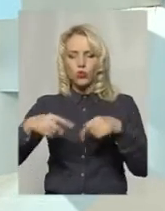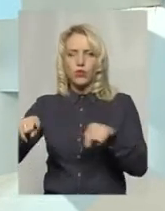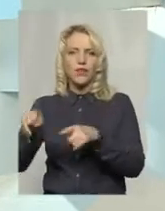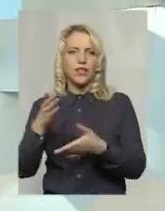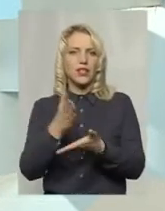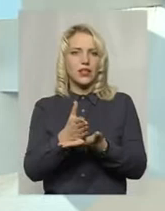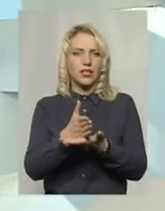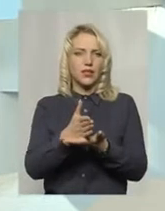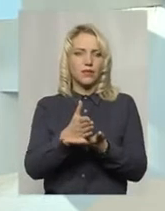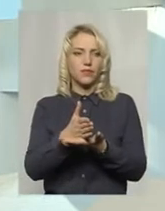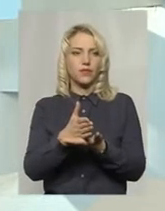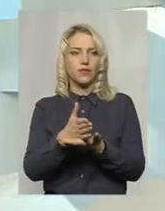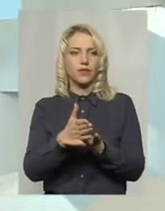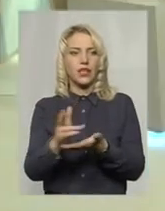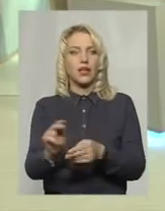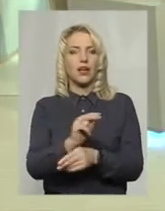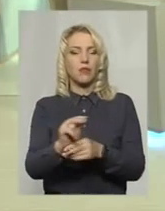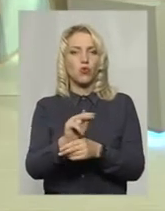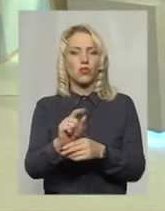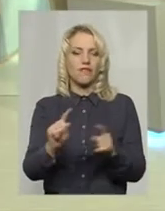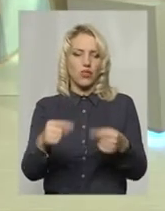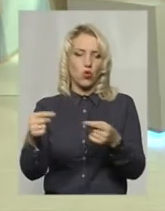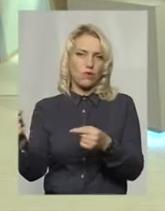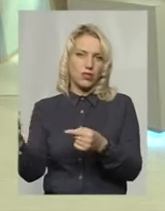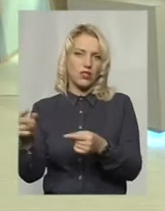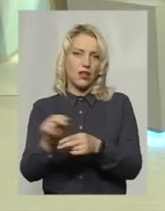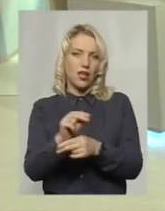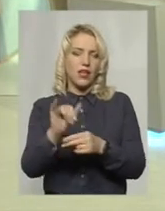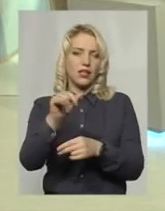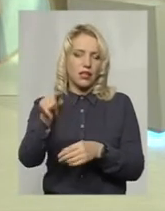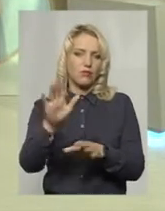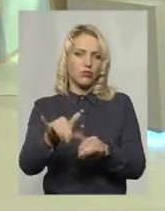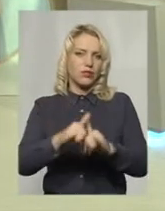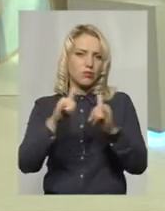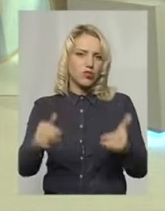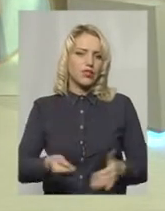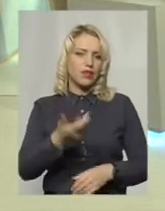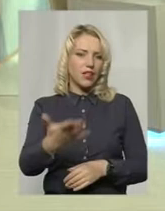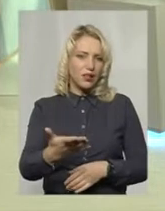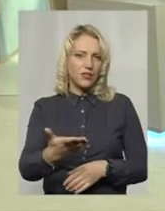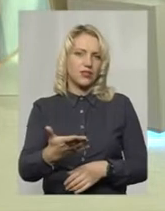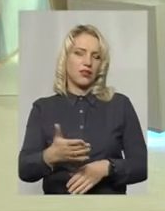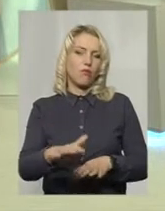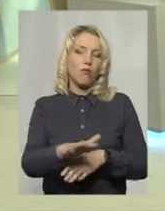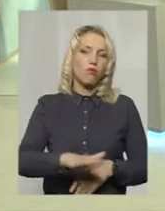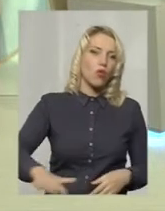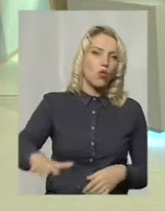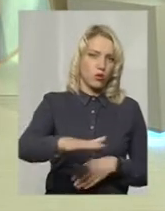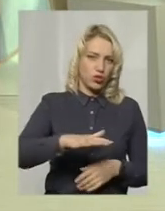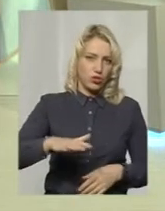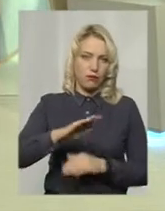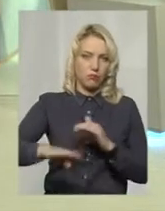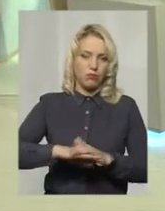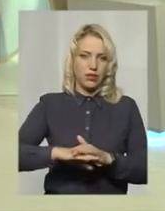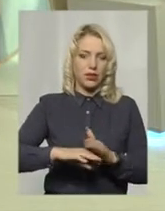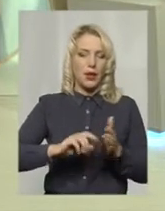ремонту і відновлення. І, відповідно, там збільшиться кількість площі під